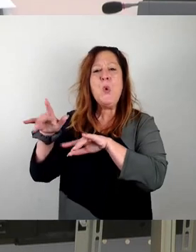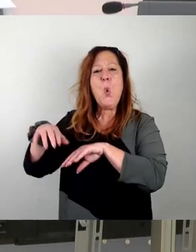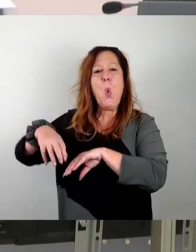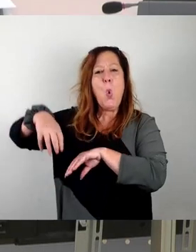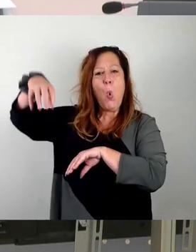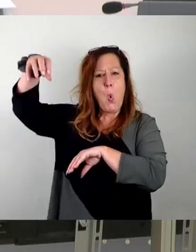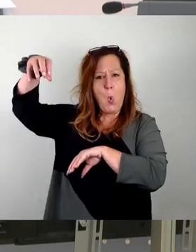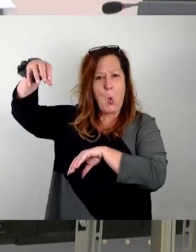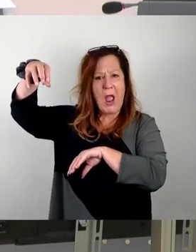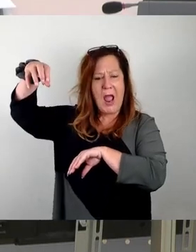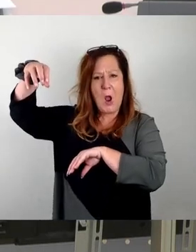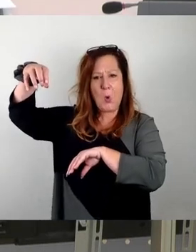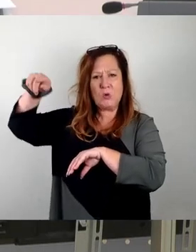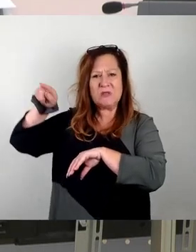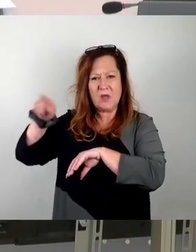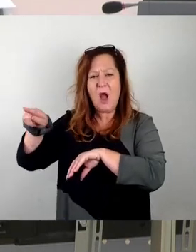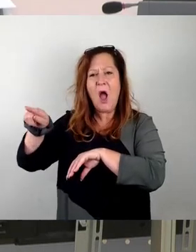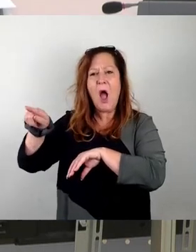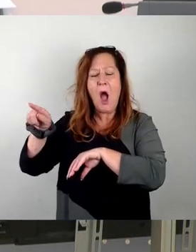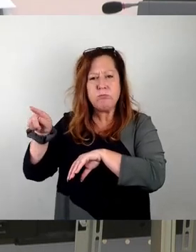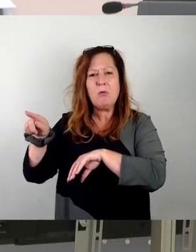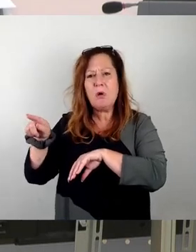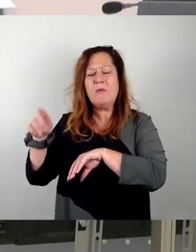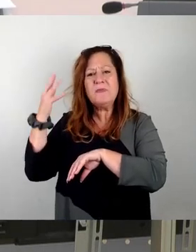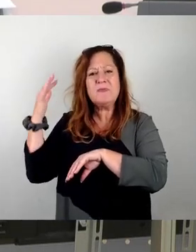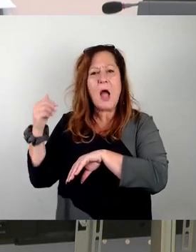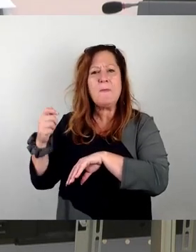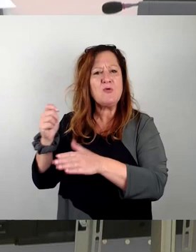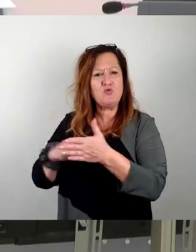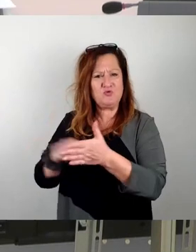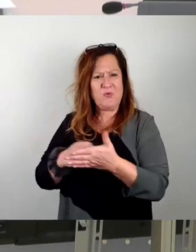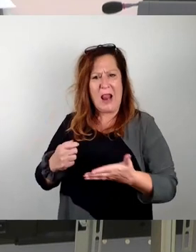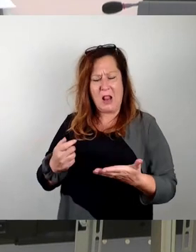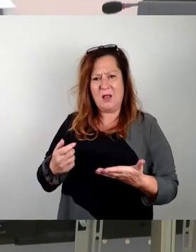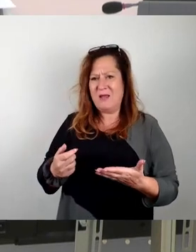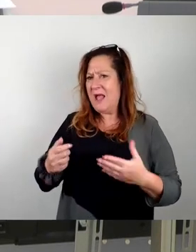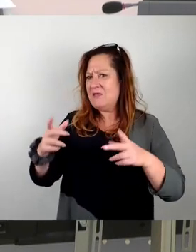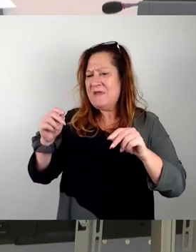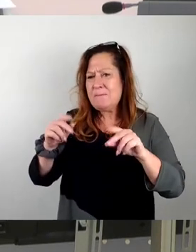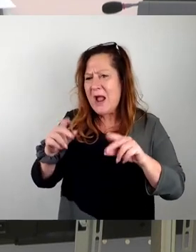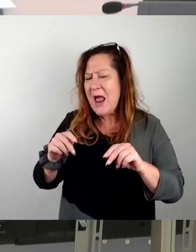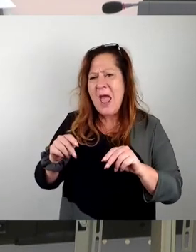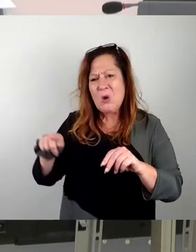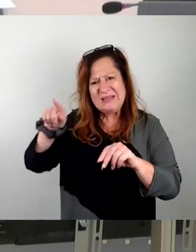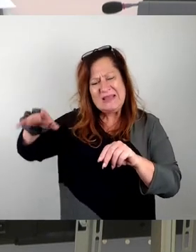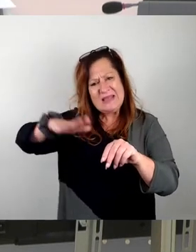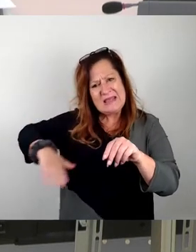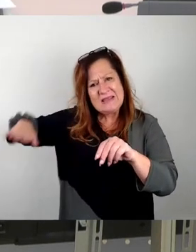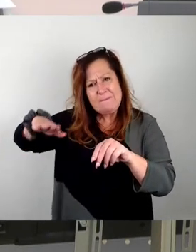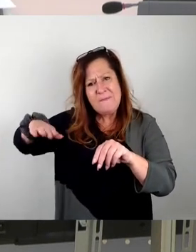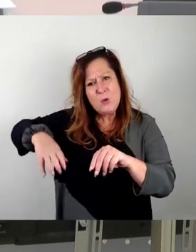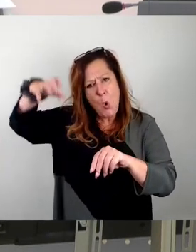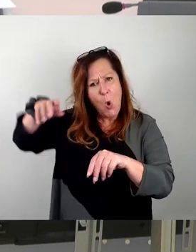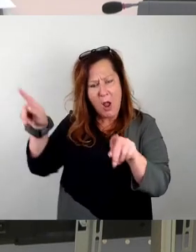der an der Gestaltungskommission durchgefallen ist. Wenn das so ist, kann ich dieses Gebiet jetzt dort auch jenseits des Bahnkörpers rausnehmen, kann sagen, ich habe dann im Stadtbild wirklich